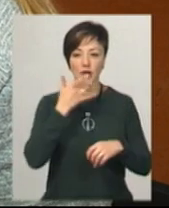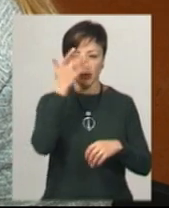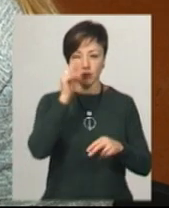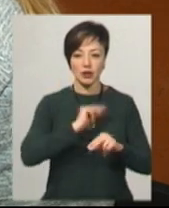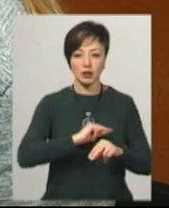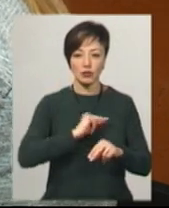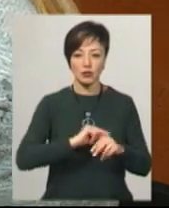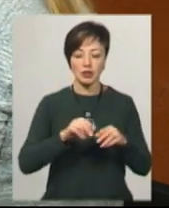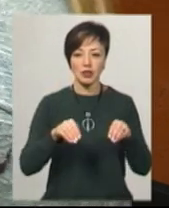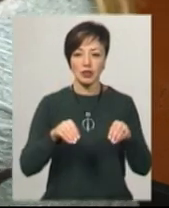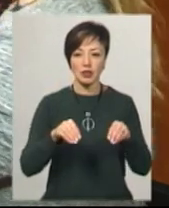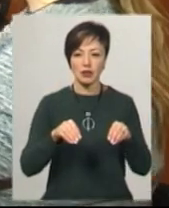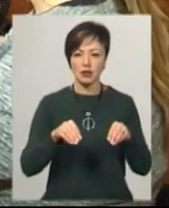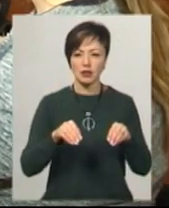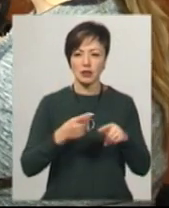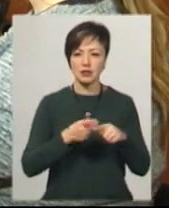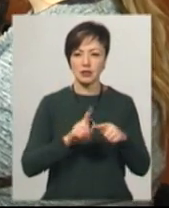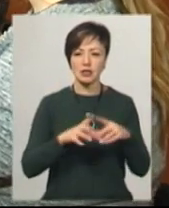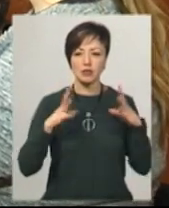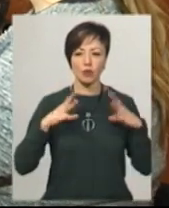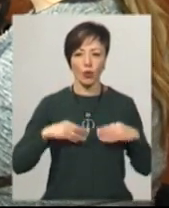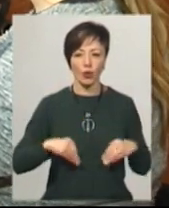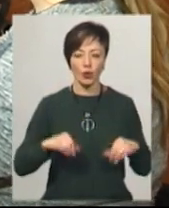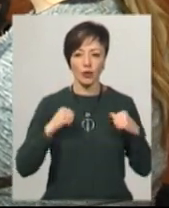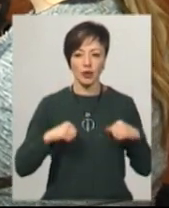працює з кінетичним піском, розповідає, це заспокоює дітей.